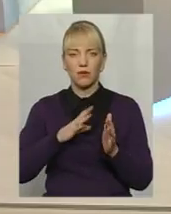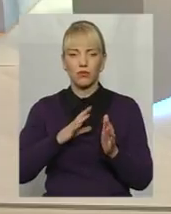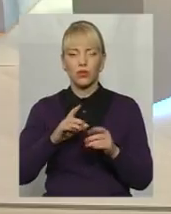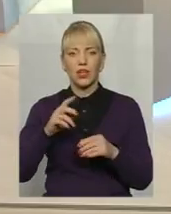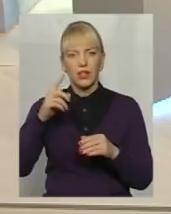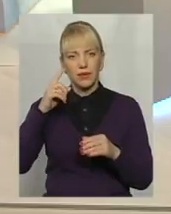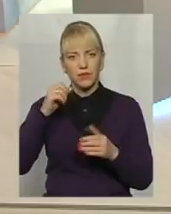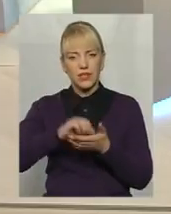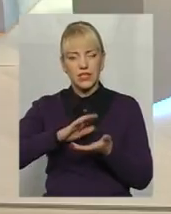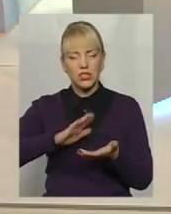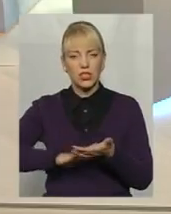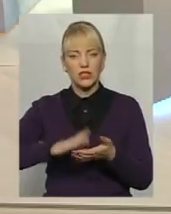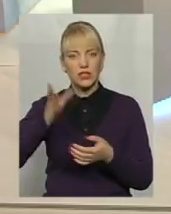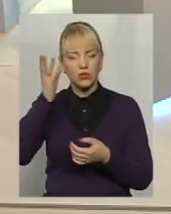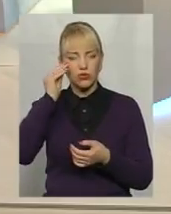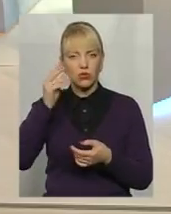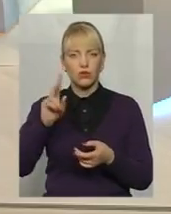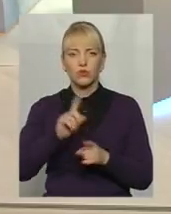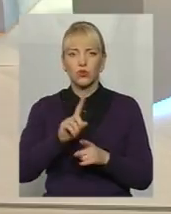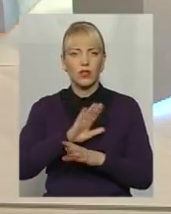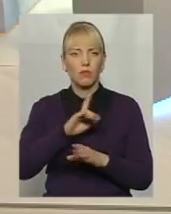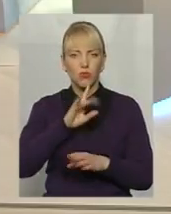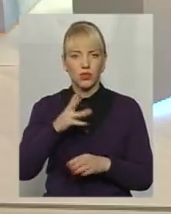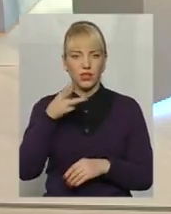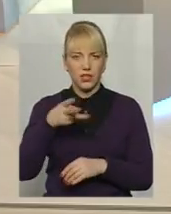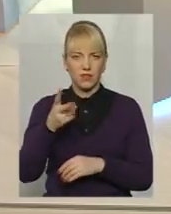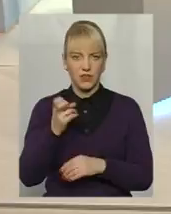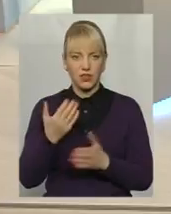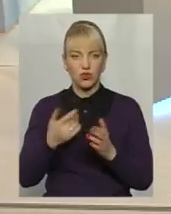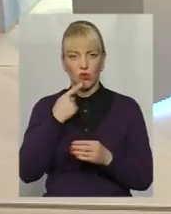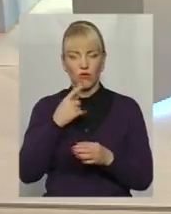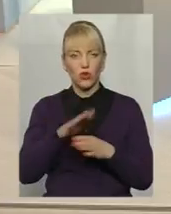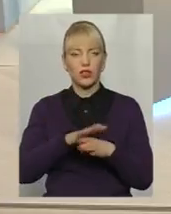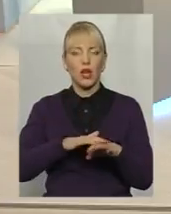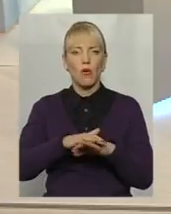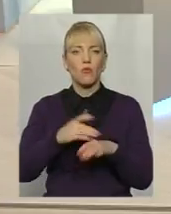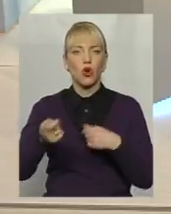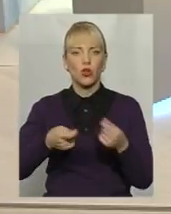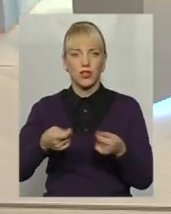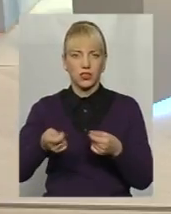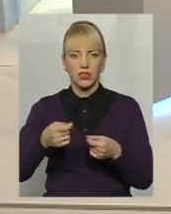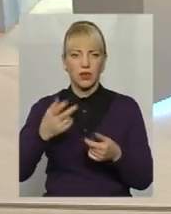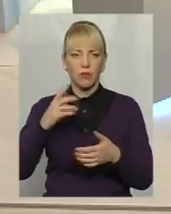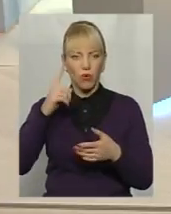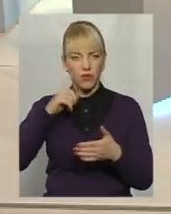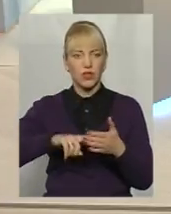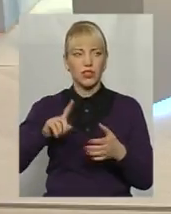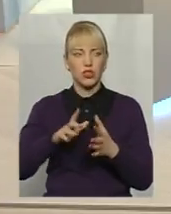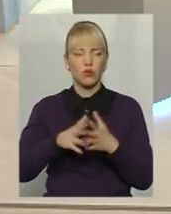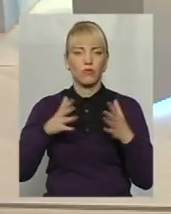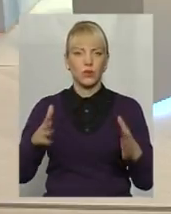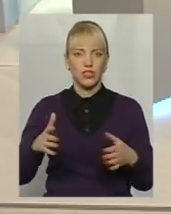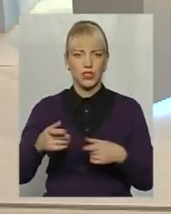заробітна плата. Якщо ми говоримо про ринки, можна окремо взяти цю категорію, повірте, що по переважній більшості ринків